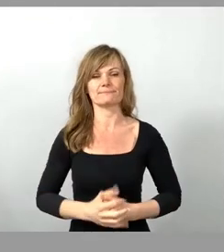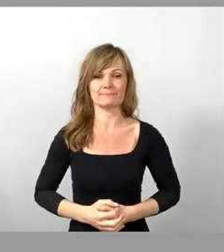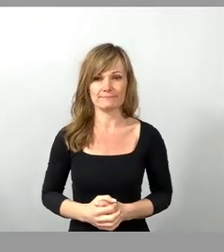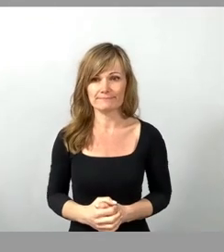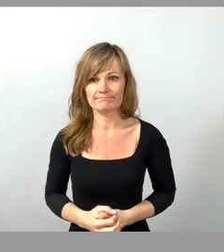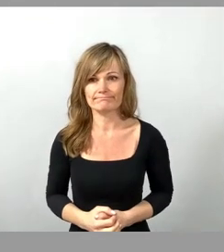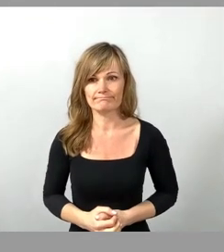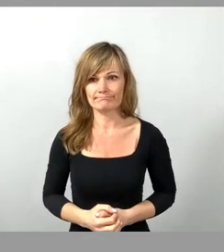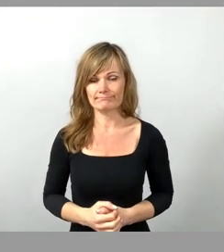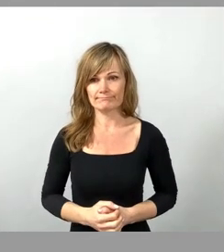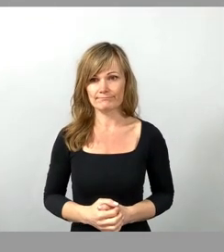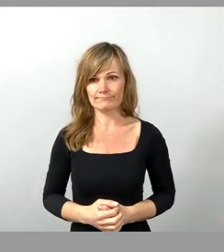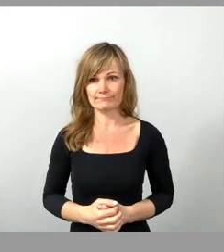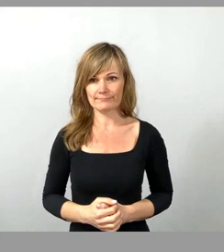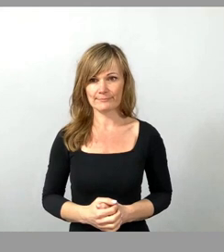ich jetzt.